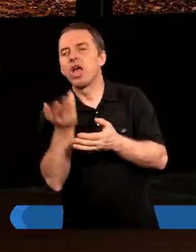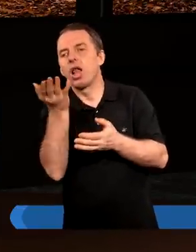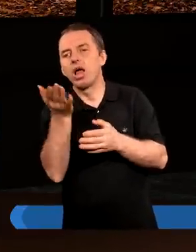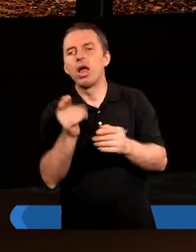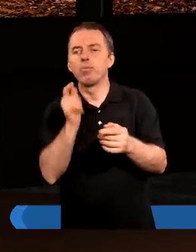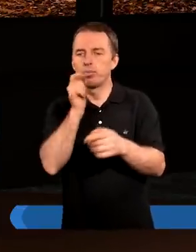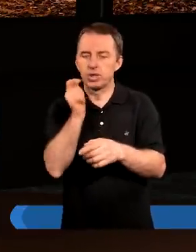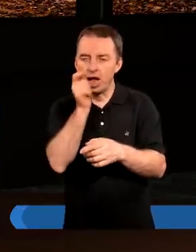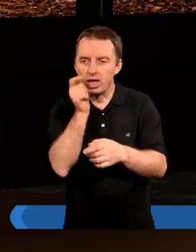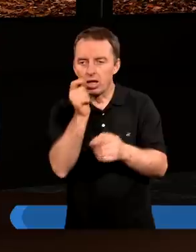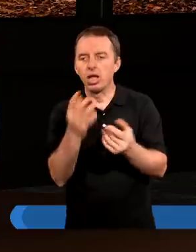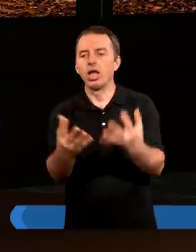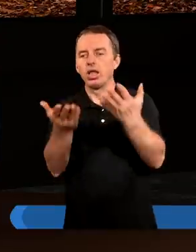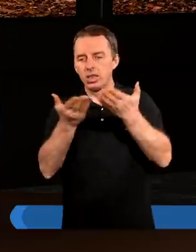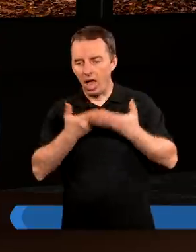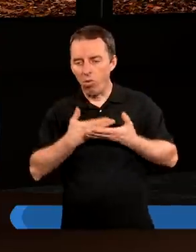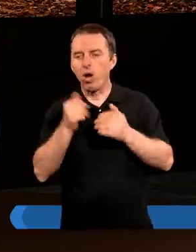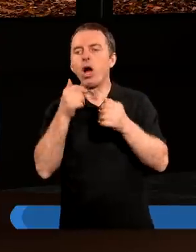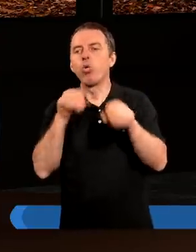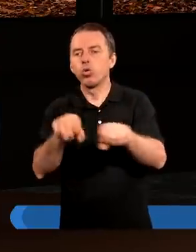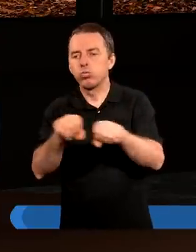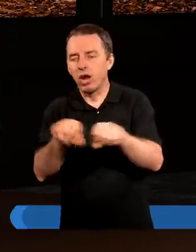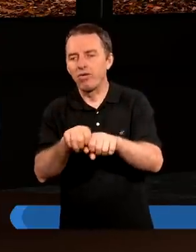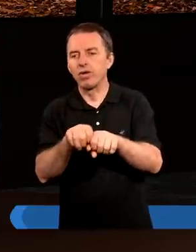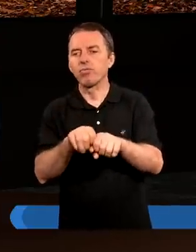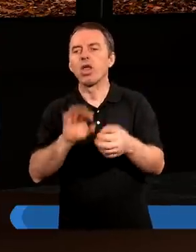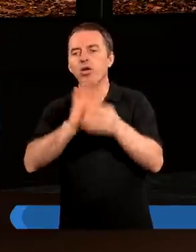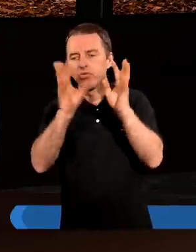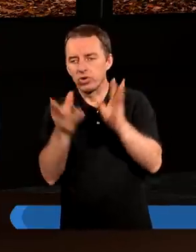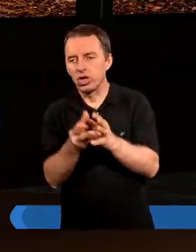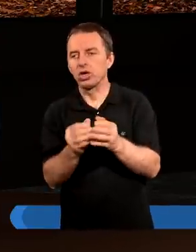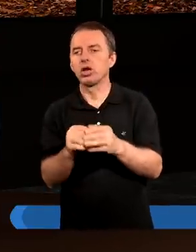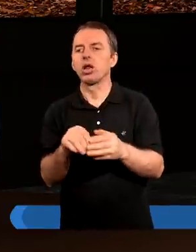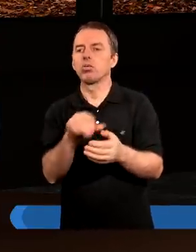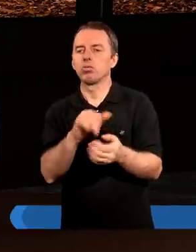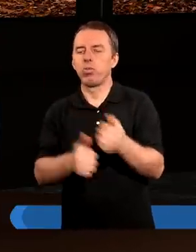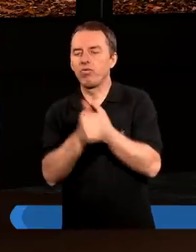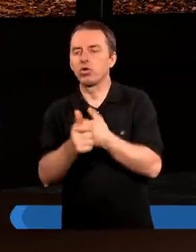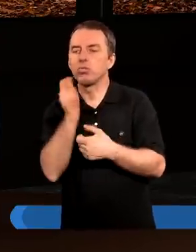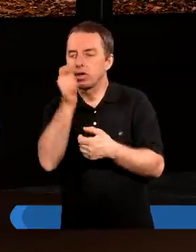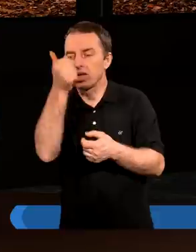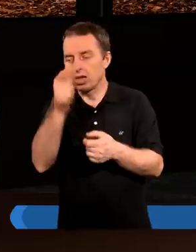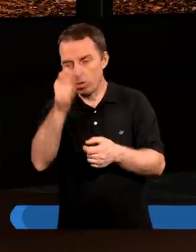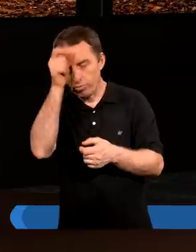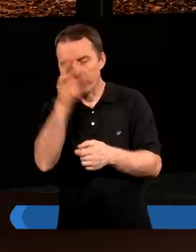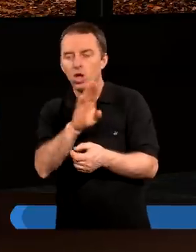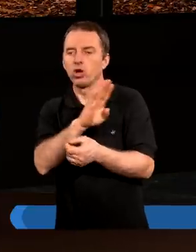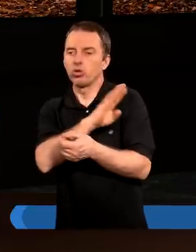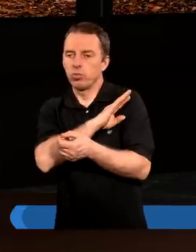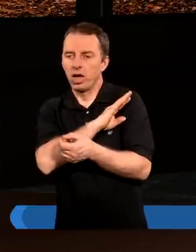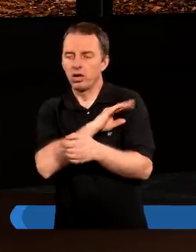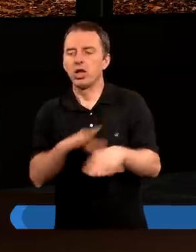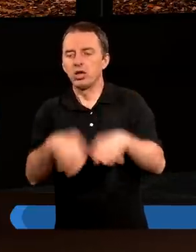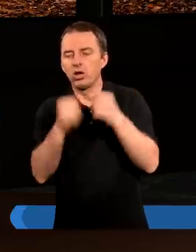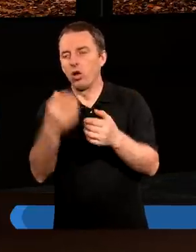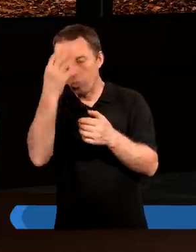przestępstw do usprawiedliwienia. Jeśli bowiem z powodu przestępstwa jednego człowieka śmierć zaczęła